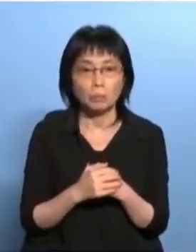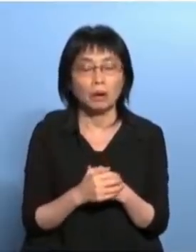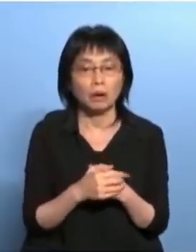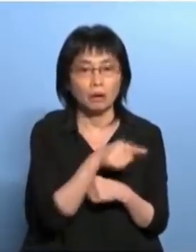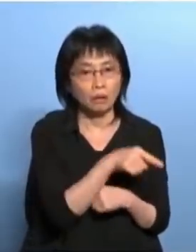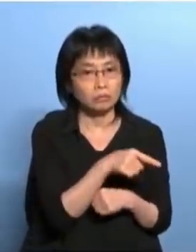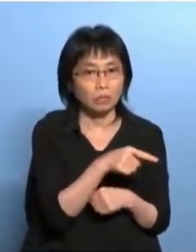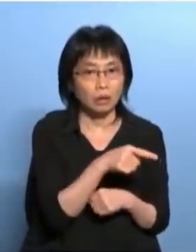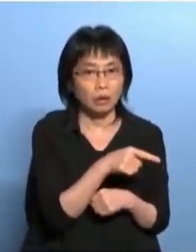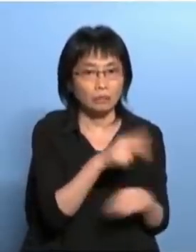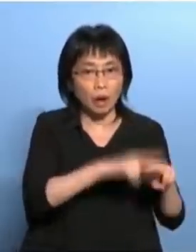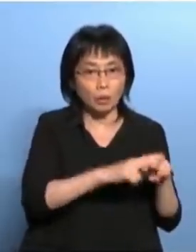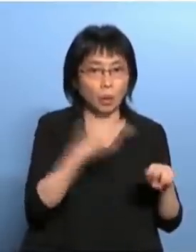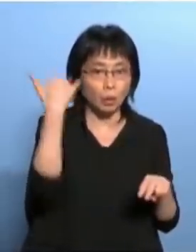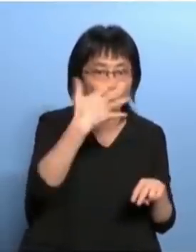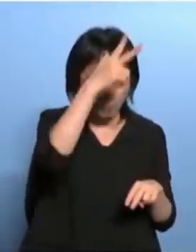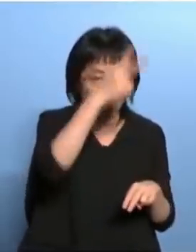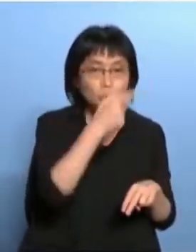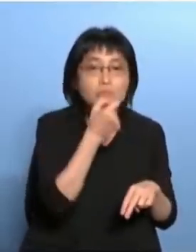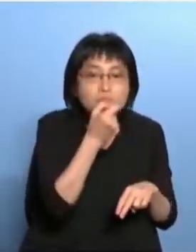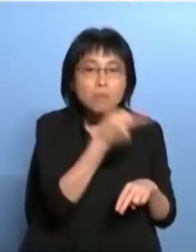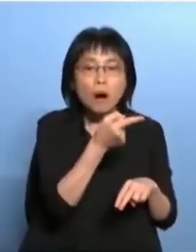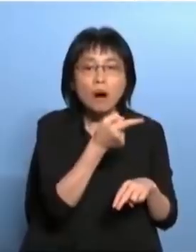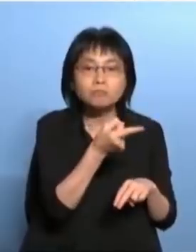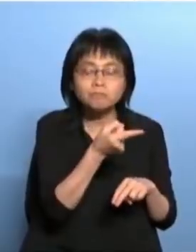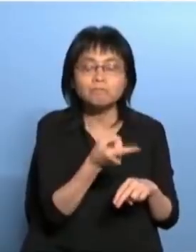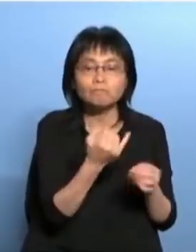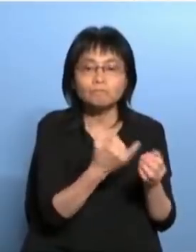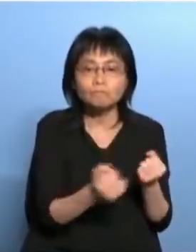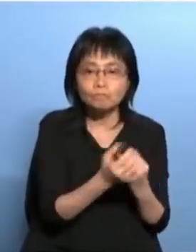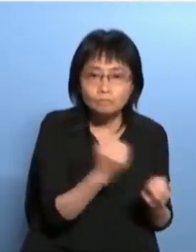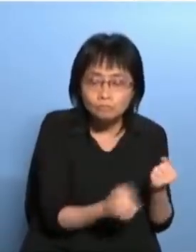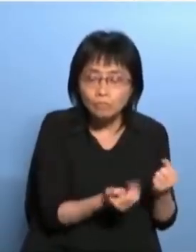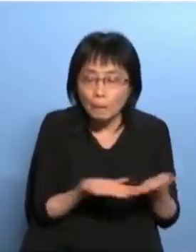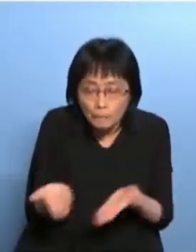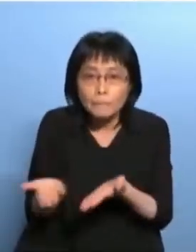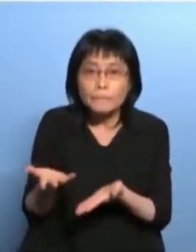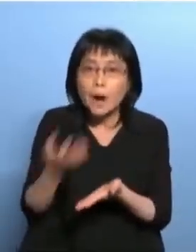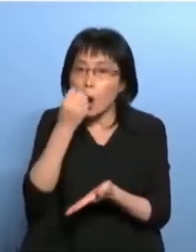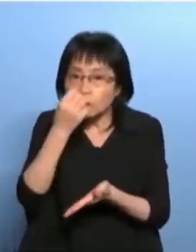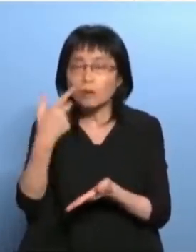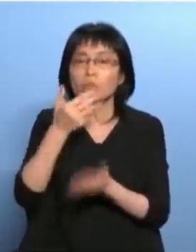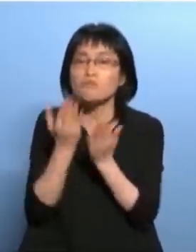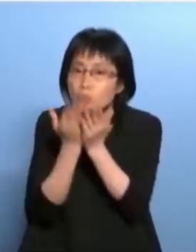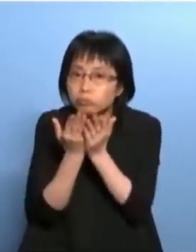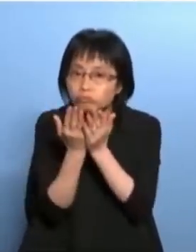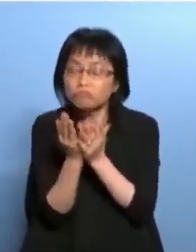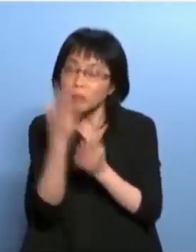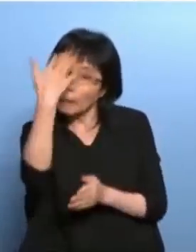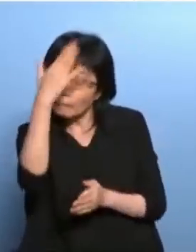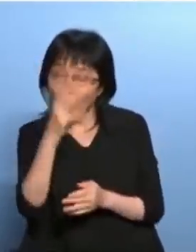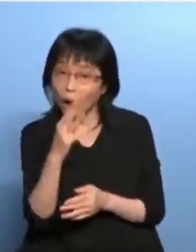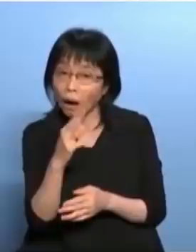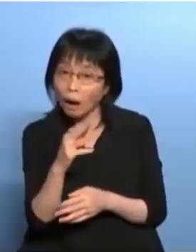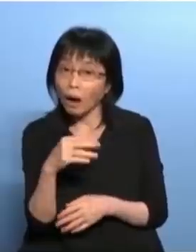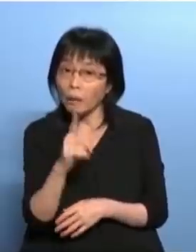事了这帮这样的官员是倒霉你想想如果香港没有